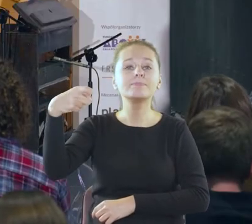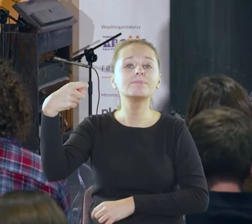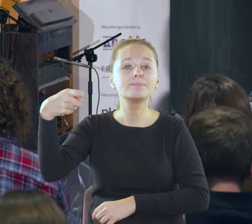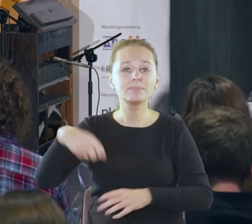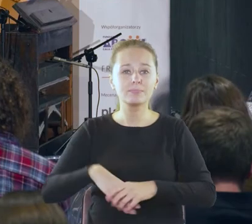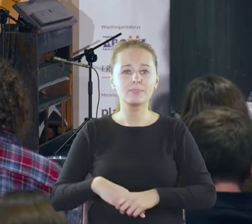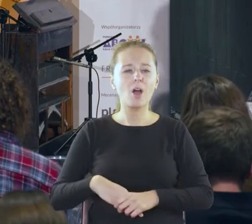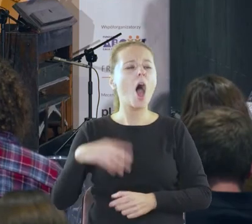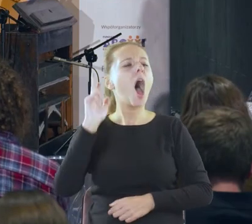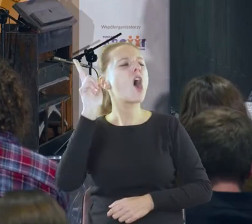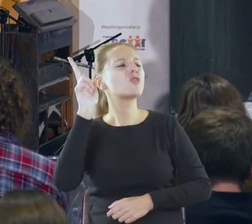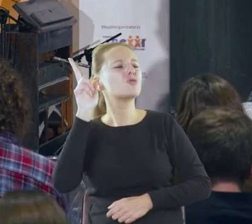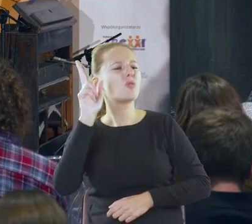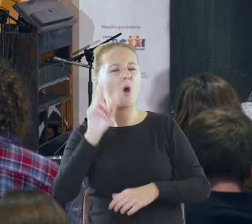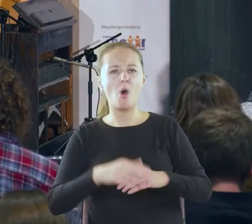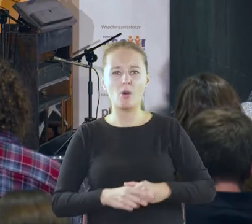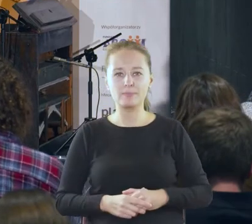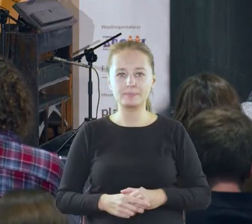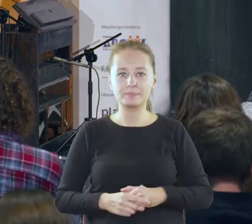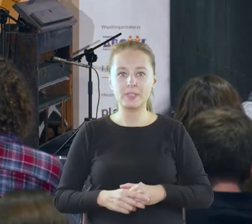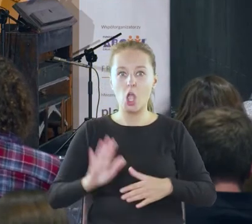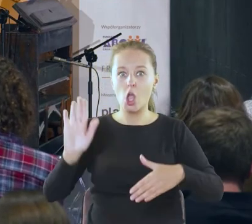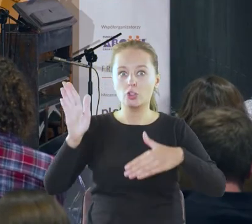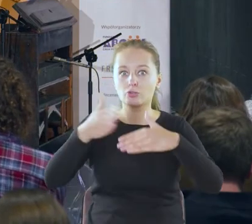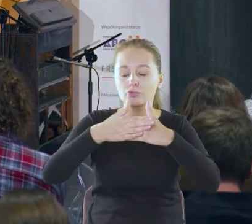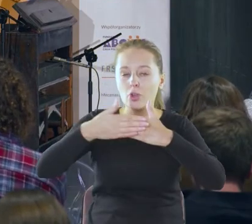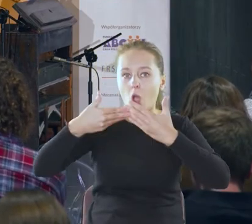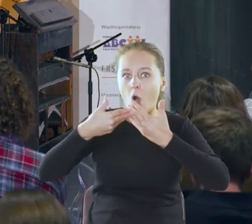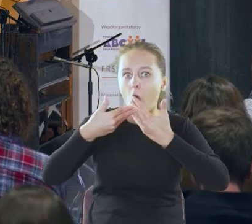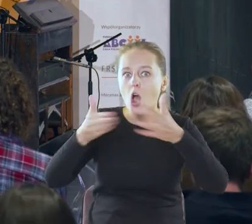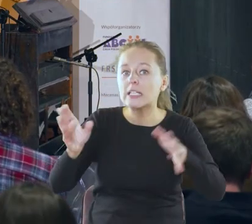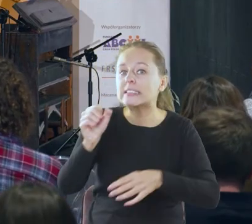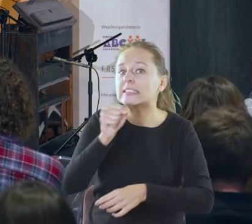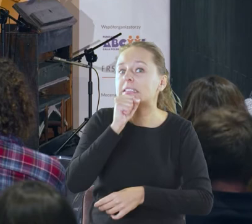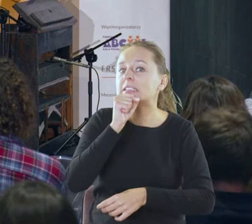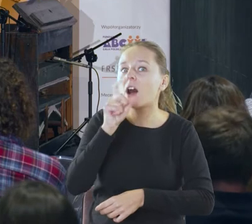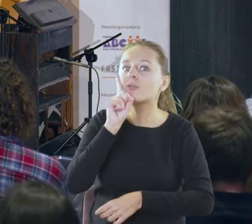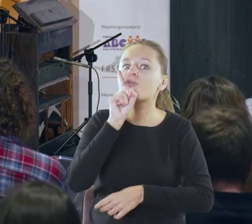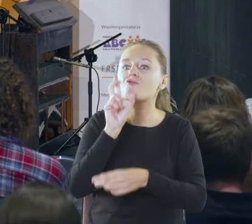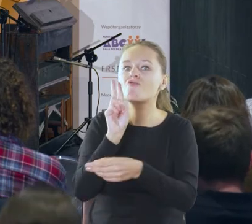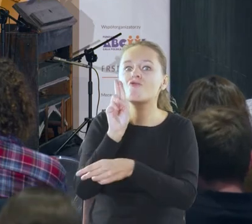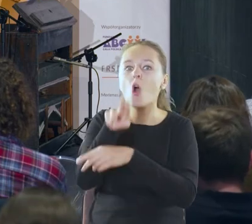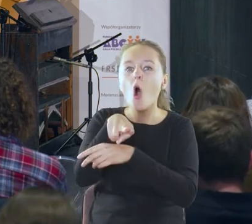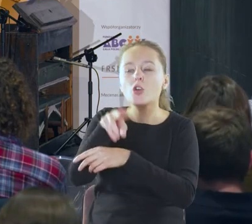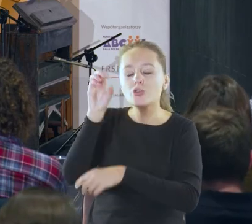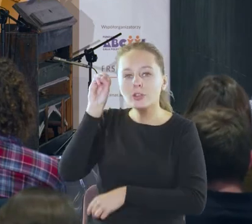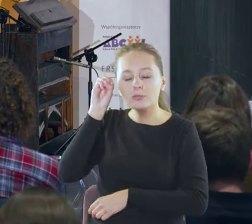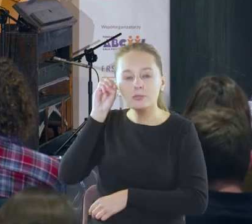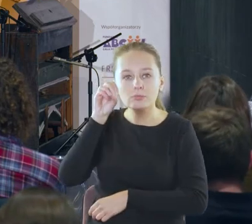Kto tam? Spadła zapora. Wychodzi starzec, świeci.